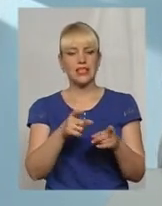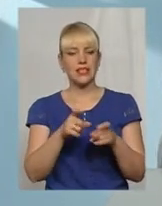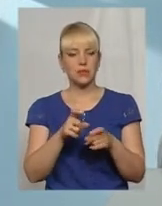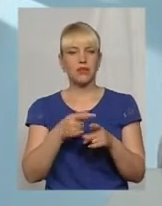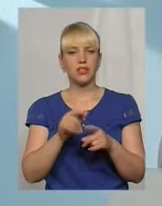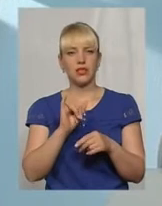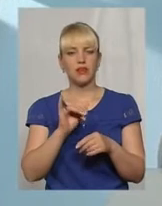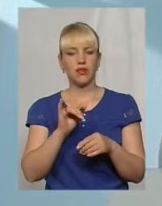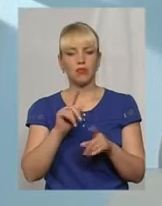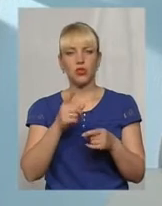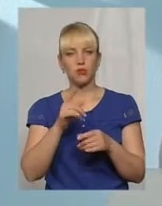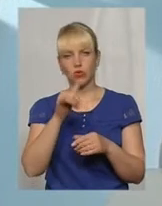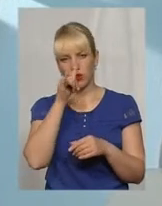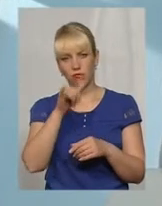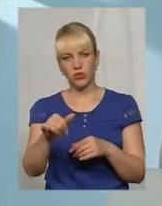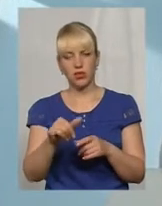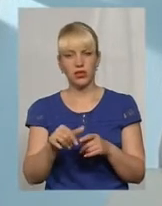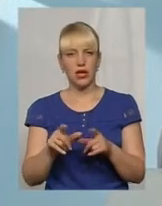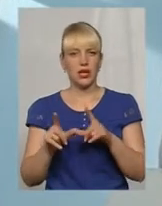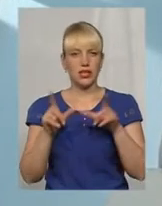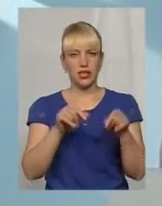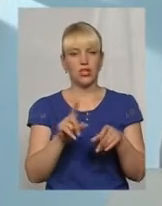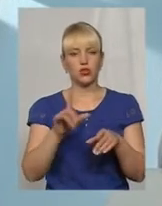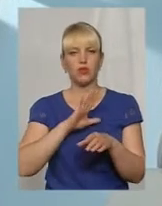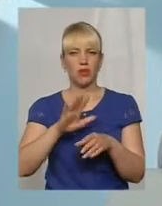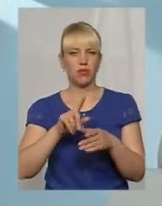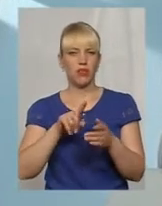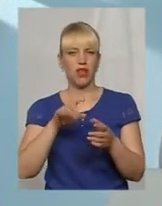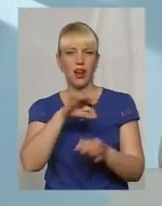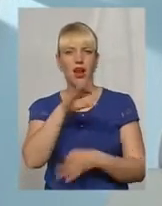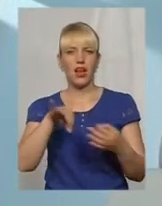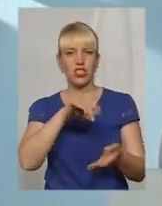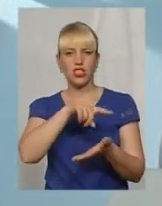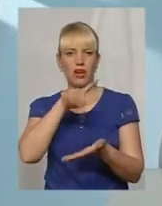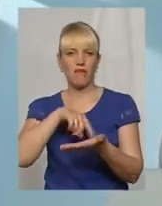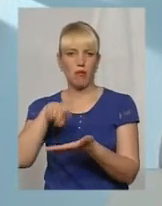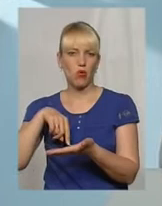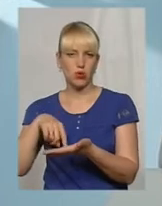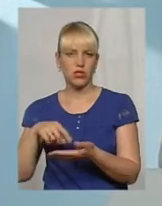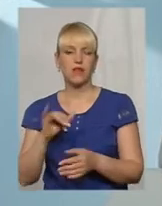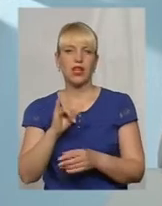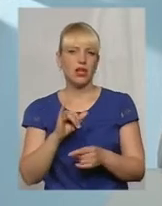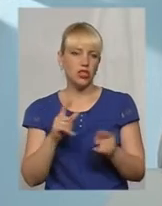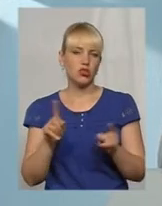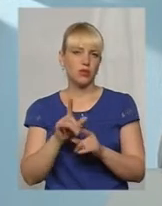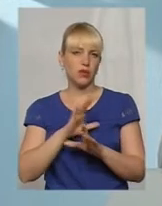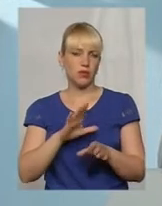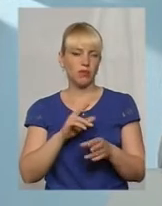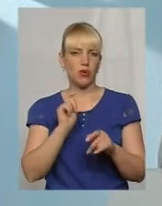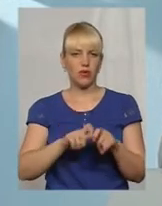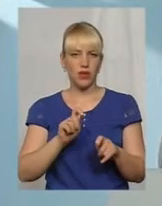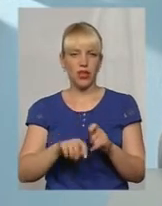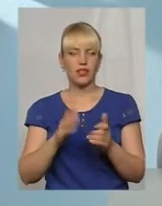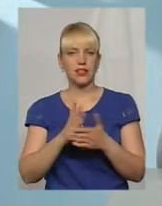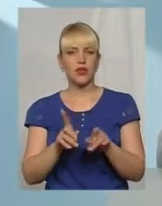чоловіка все-таки не впустити в країну, чи задавати доповнительні вопросы і що-либо проверять. Хоча момент